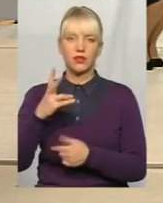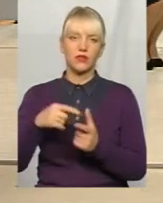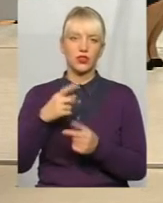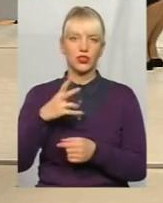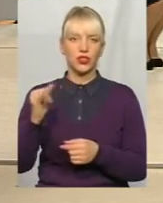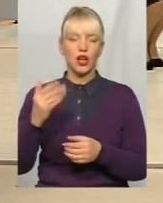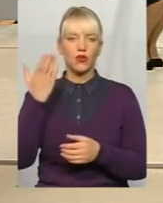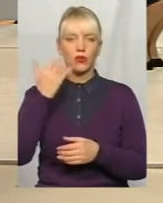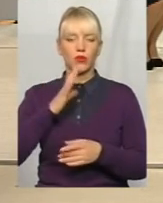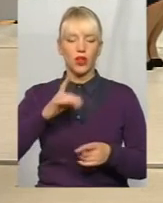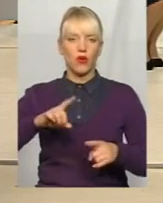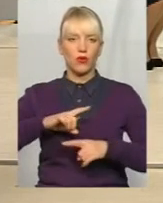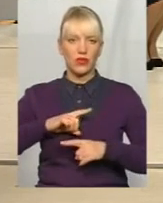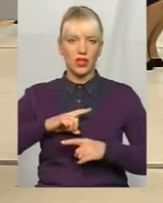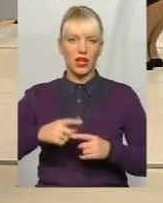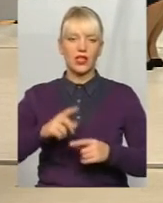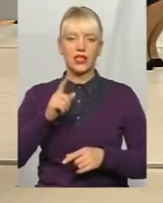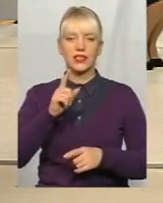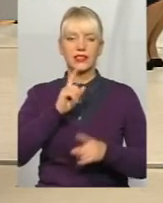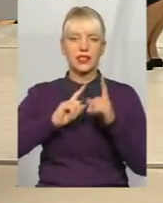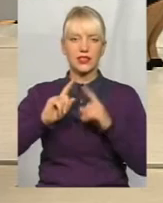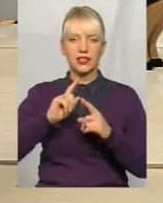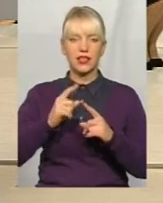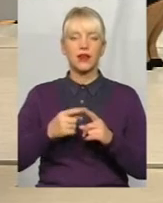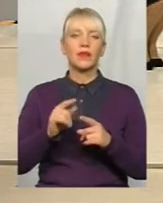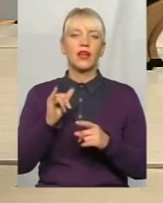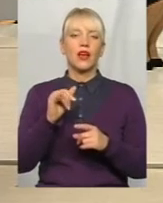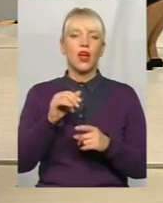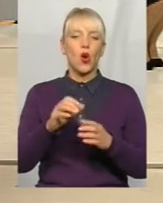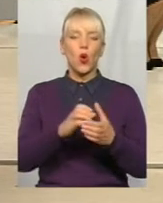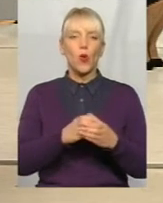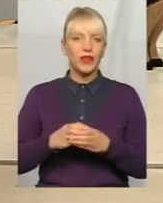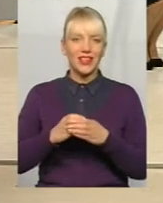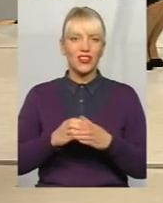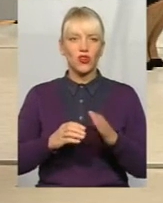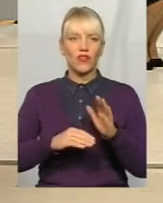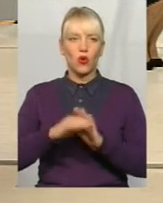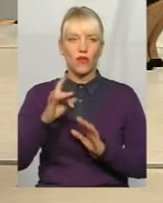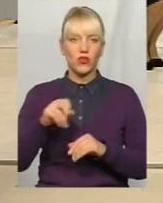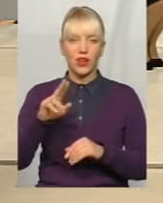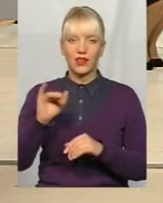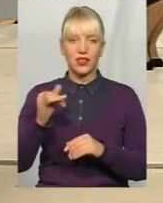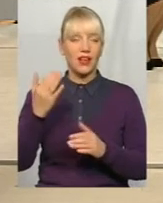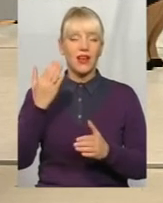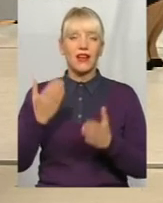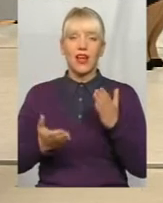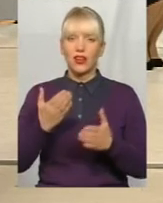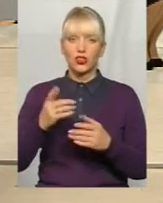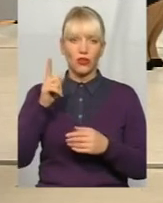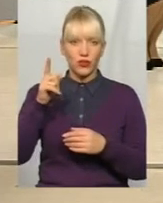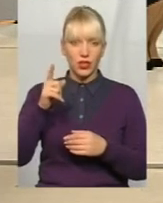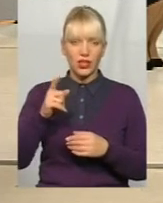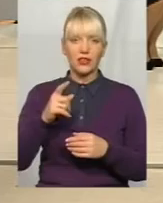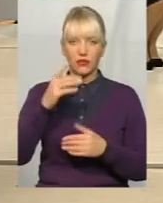останнє фінальне засідання Комітету Верховної Ради, депутати Верховної Ради зрозуміли, що вони, якщо не зрахують кільком мільйонам